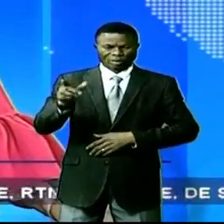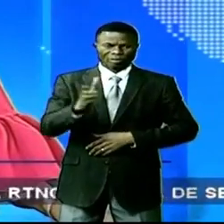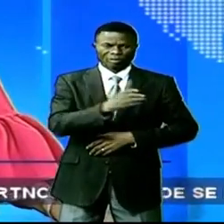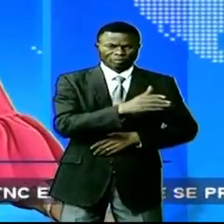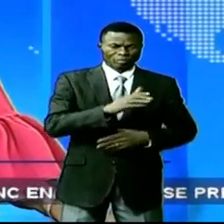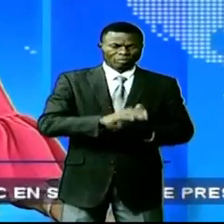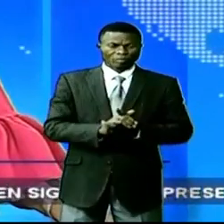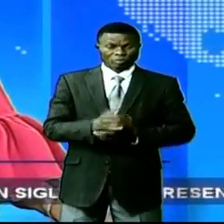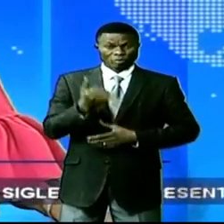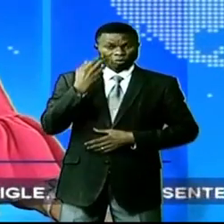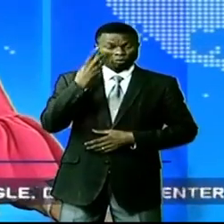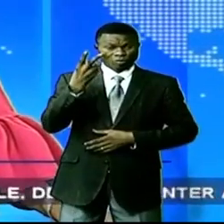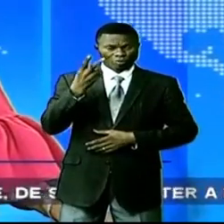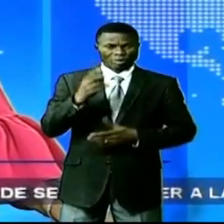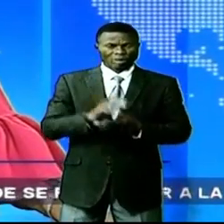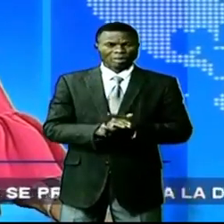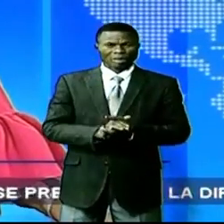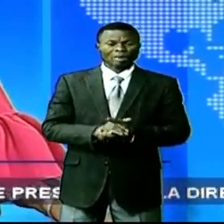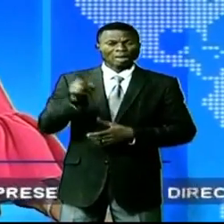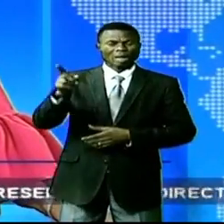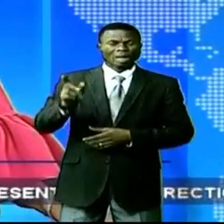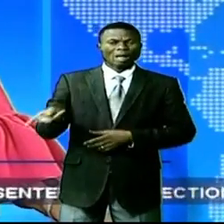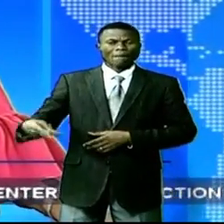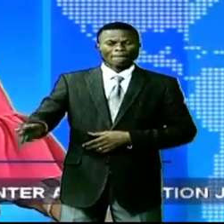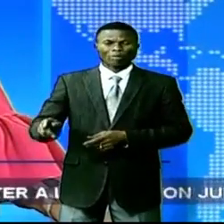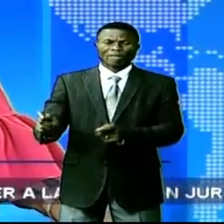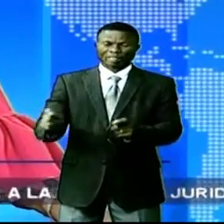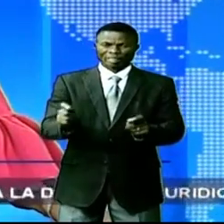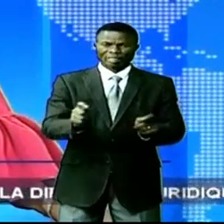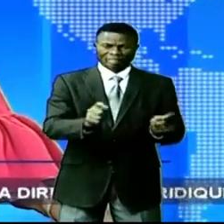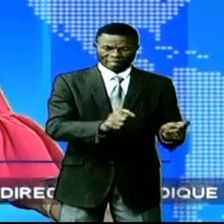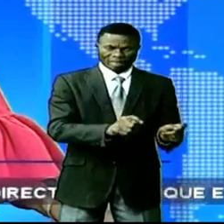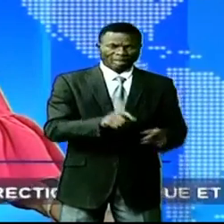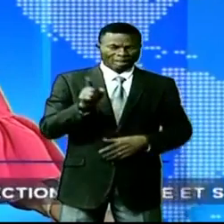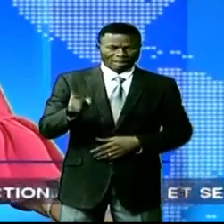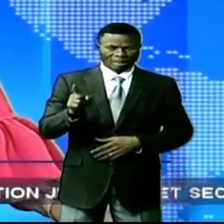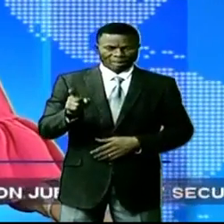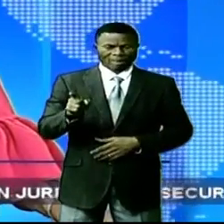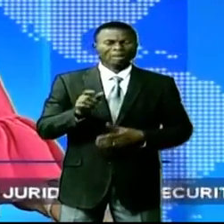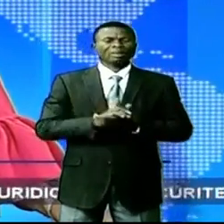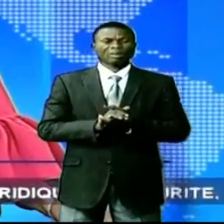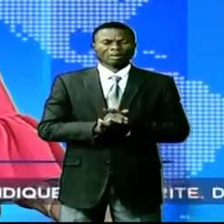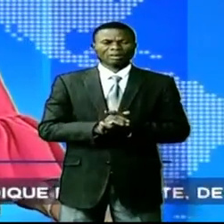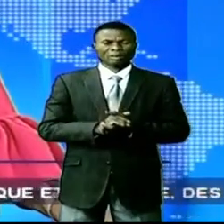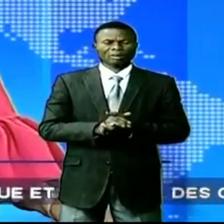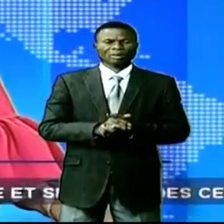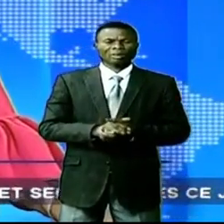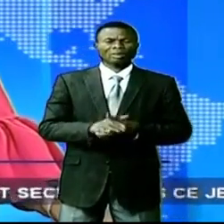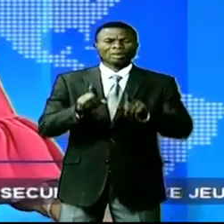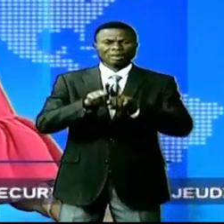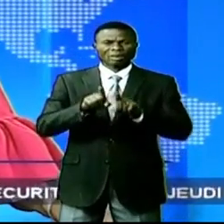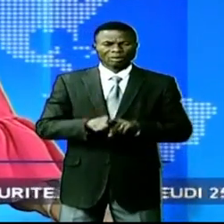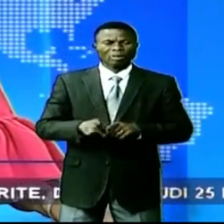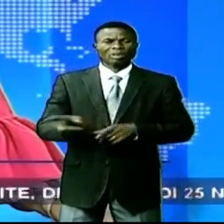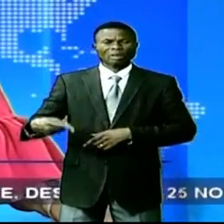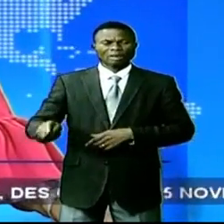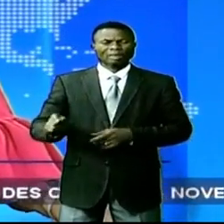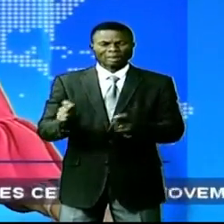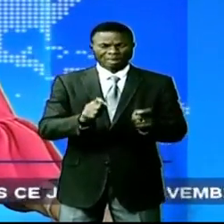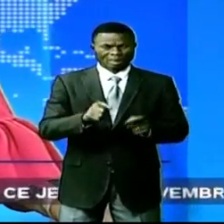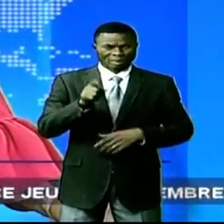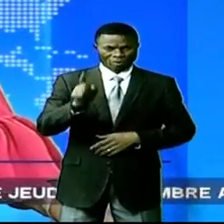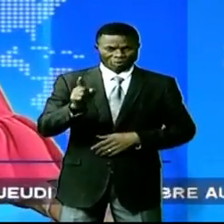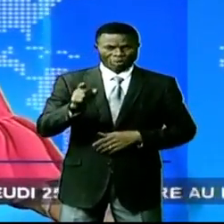Vous avez corrigé avec moi, nous étions là plutôt dans le village Kayengélé, dans le territoire de Calémi, province de